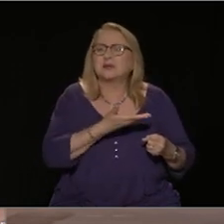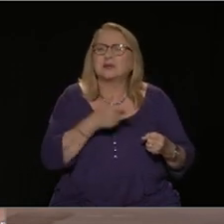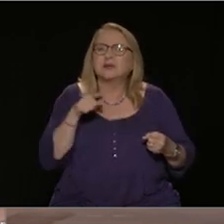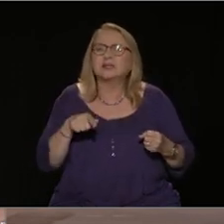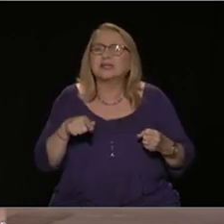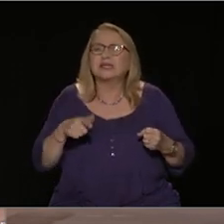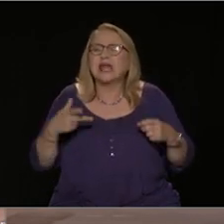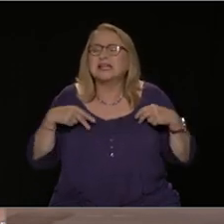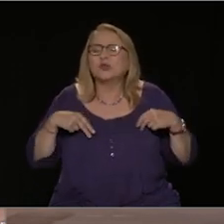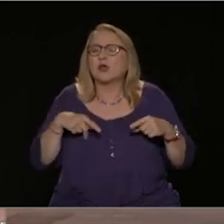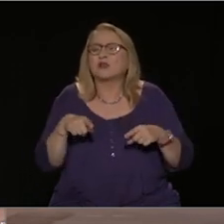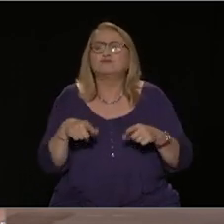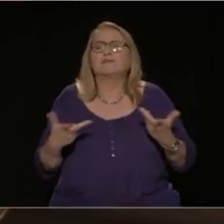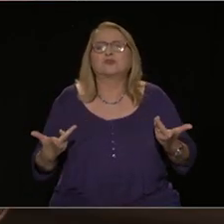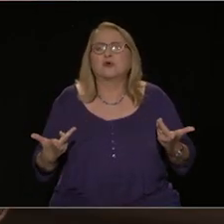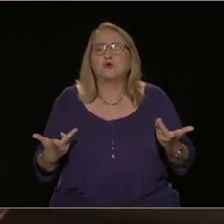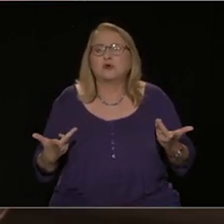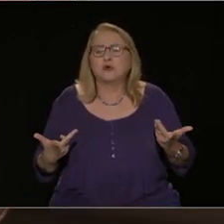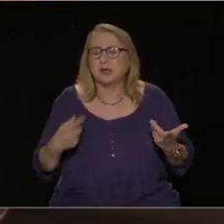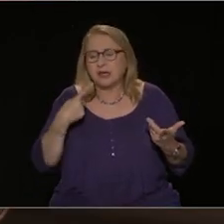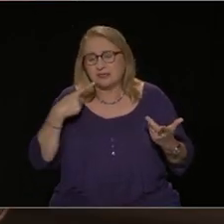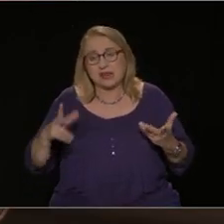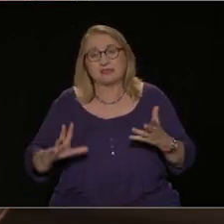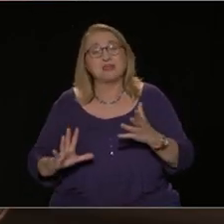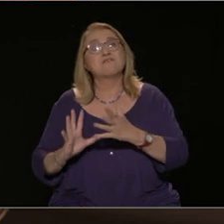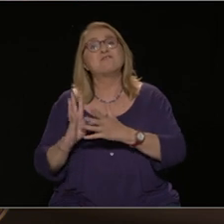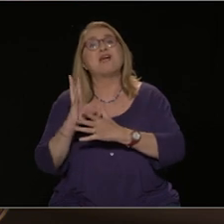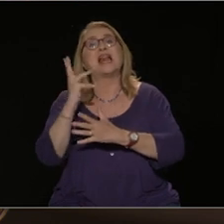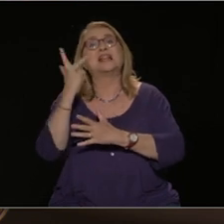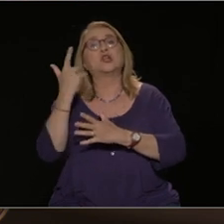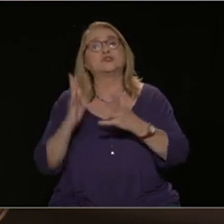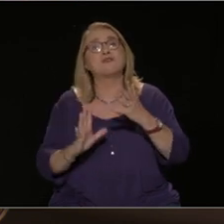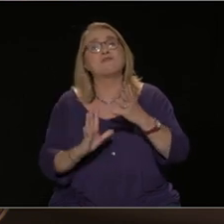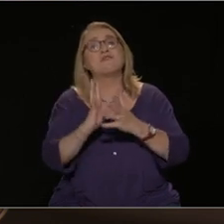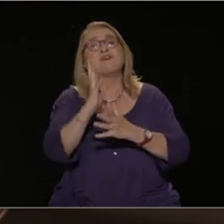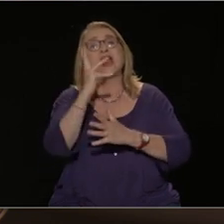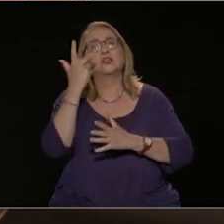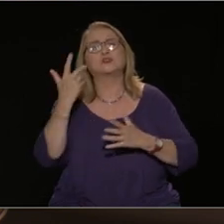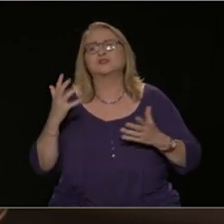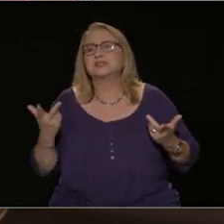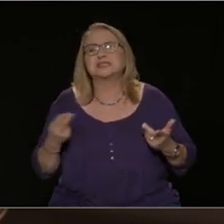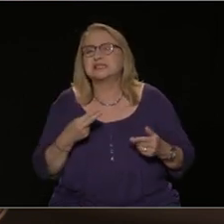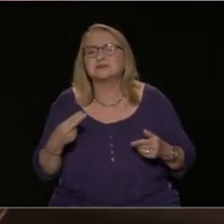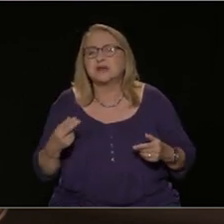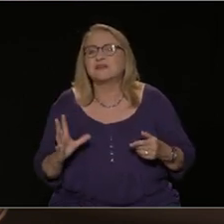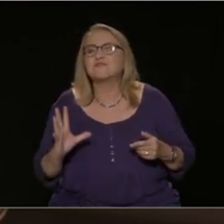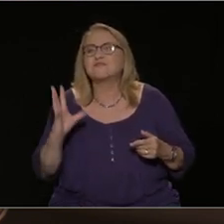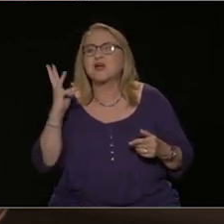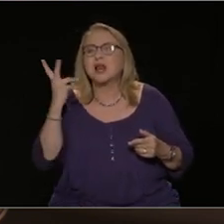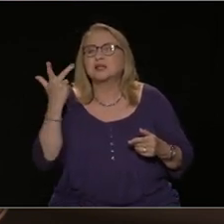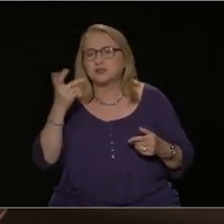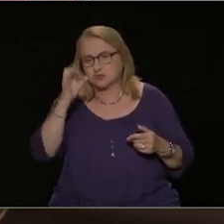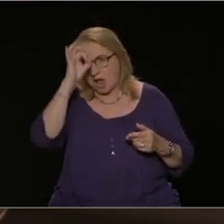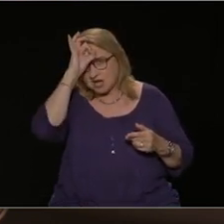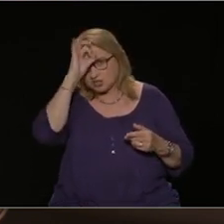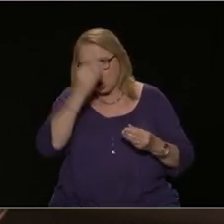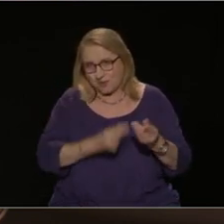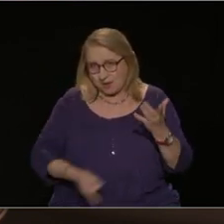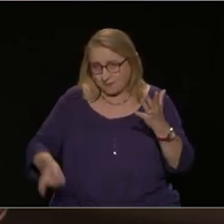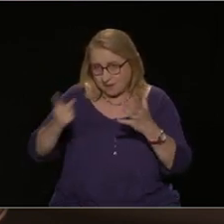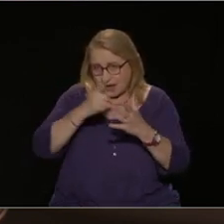σημαίνει. Καταρχάς σημαίνει την βελτίωση, δηλαδή την αναβάθμιση και της κλίνηση, καταστολής της αστυνομοκρατίας,